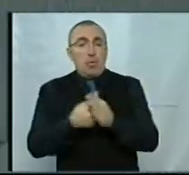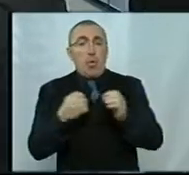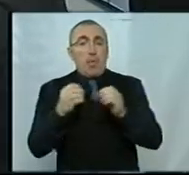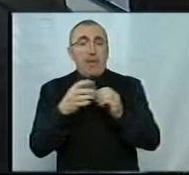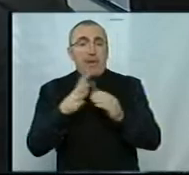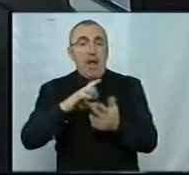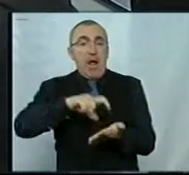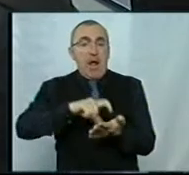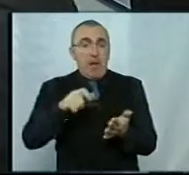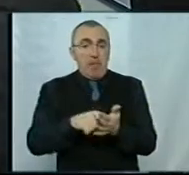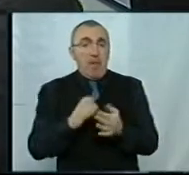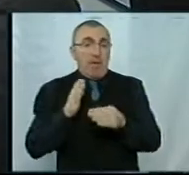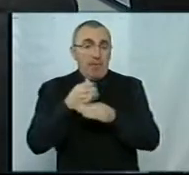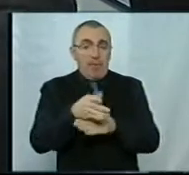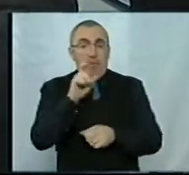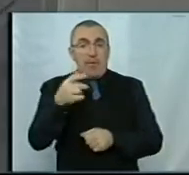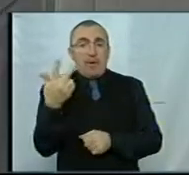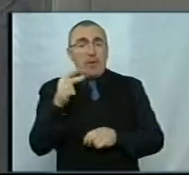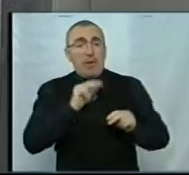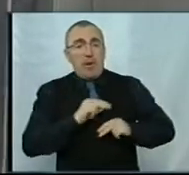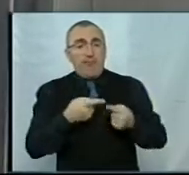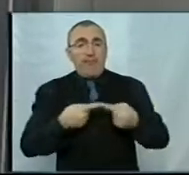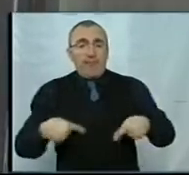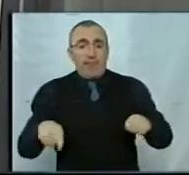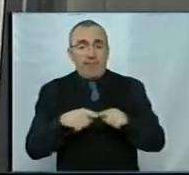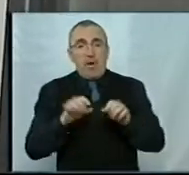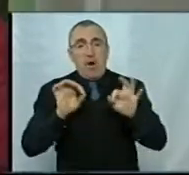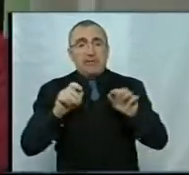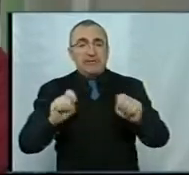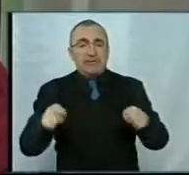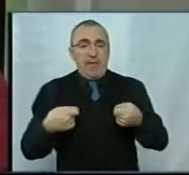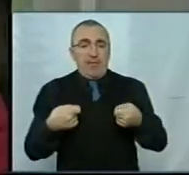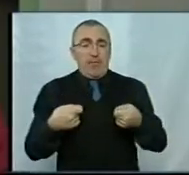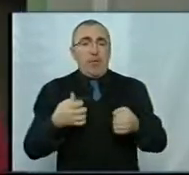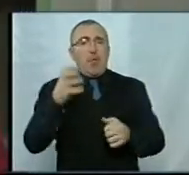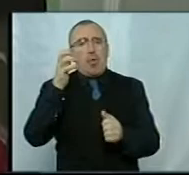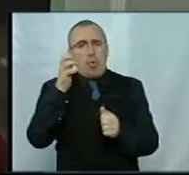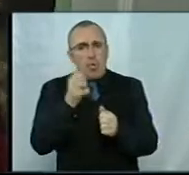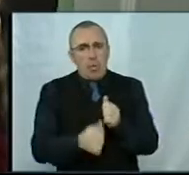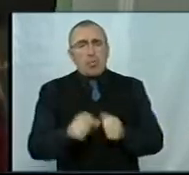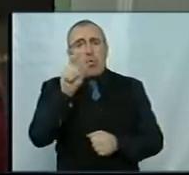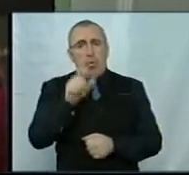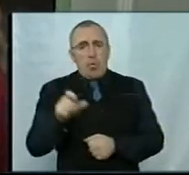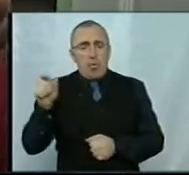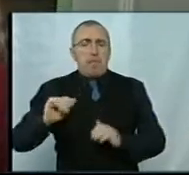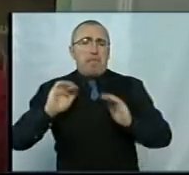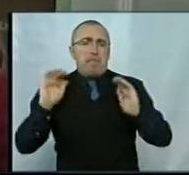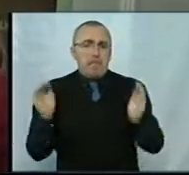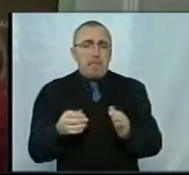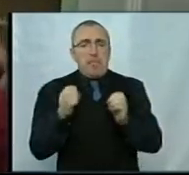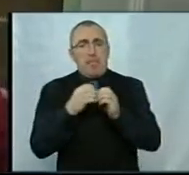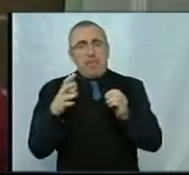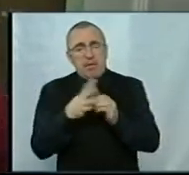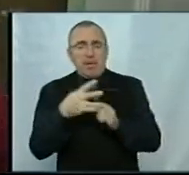кабінету. Відвідувачів приймають троє працівників відділу, каже завідувачка. Кожна людина мінімум 15